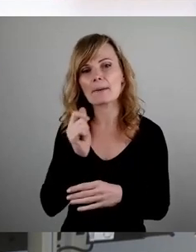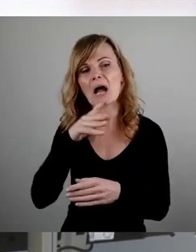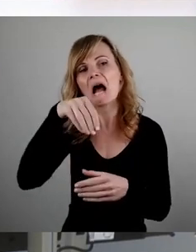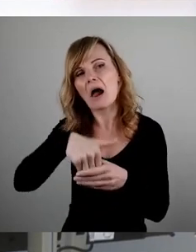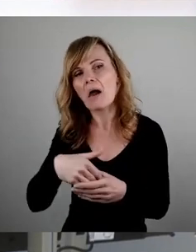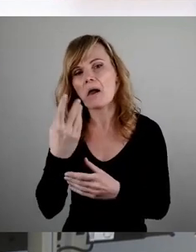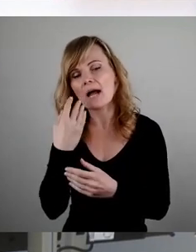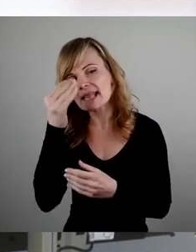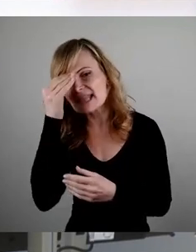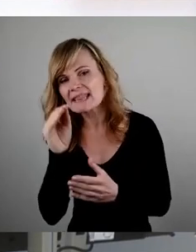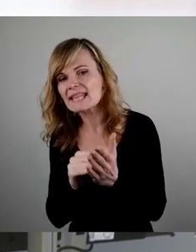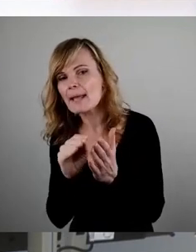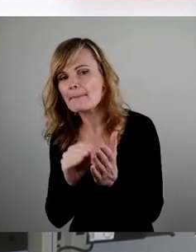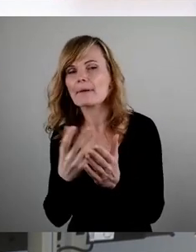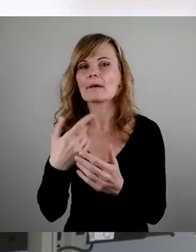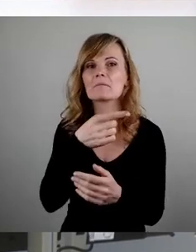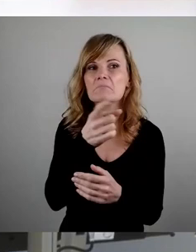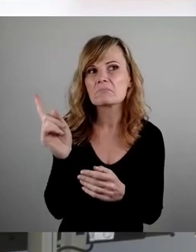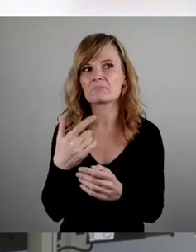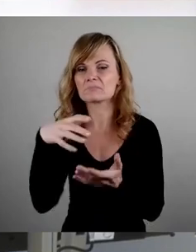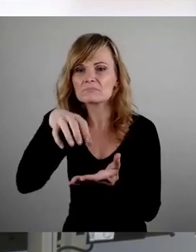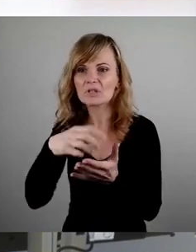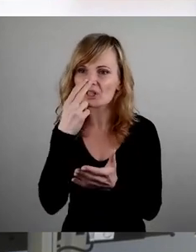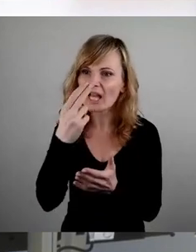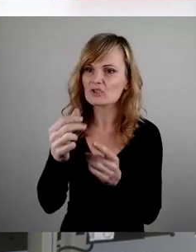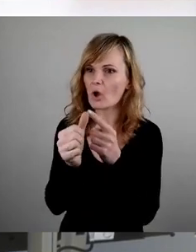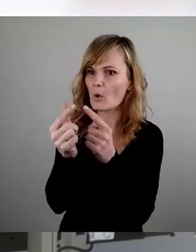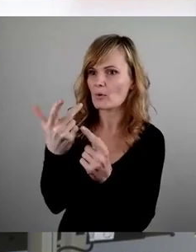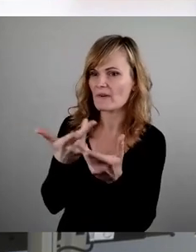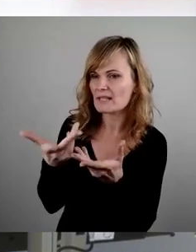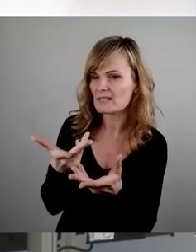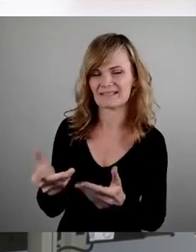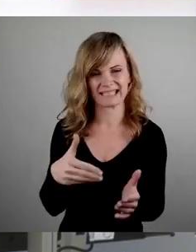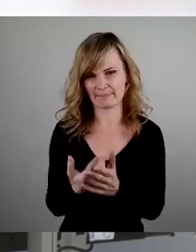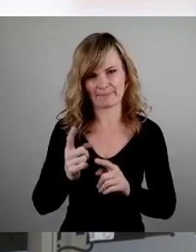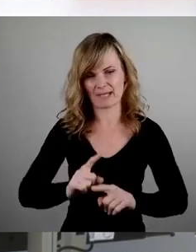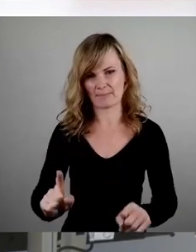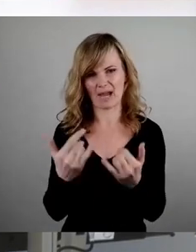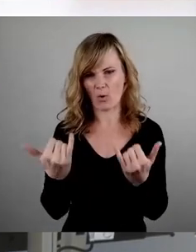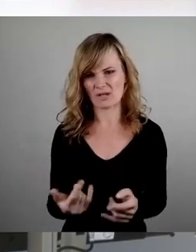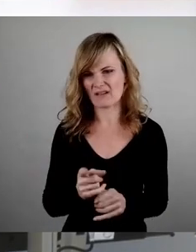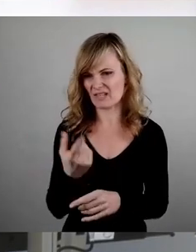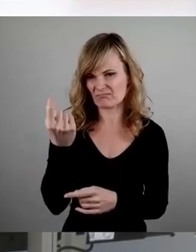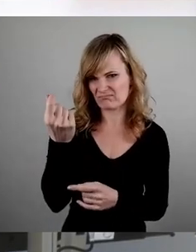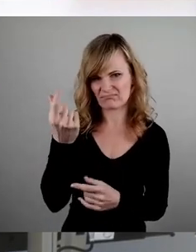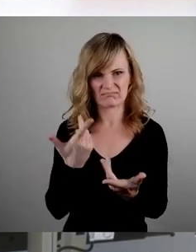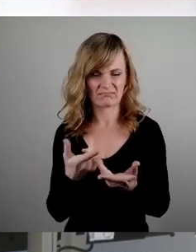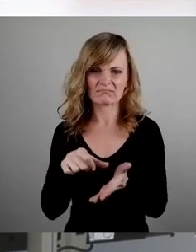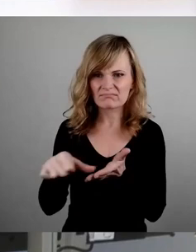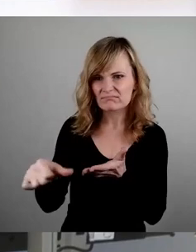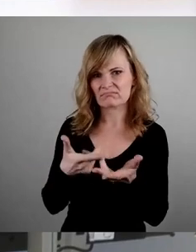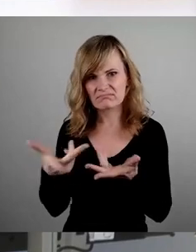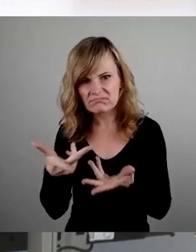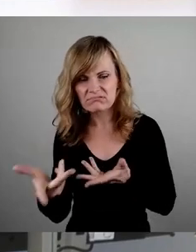was wir heute haben, sind kommerzielle Interessen. Und das sind Wohnungen oder ganze Wohnhäuser, die dauerhaft als Ferienwohnung vermietet werden, da so